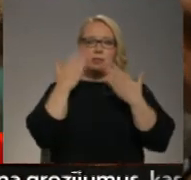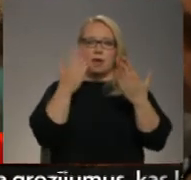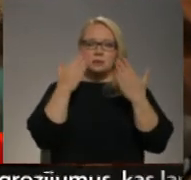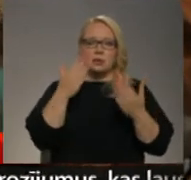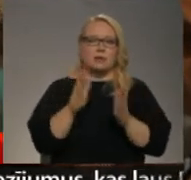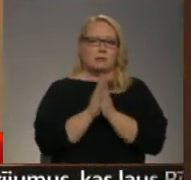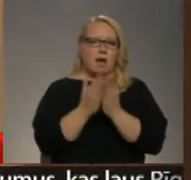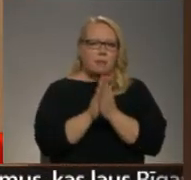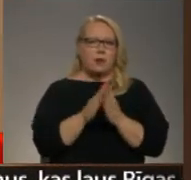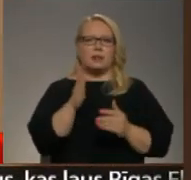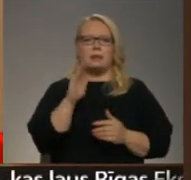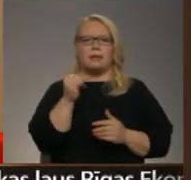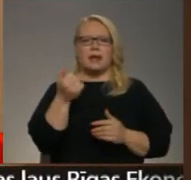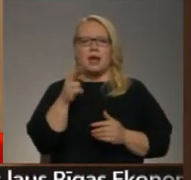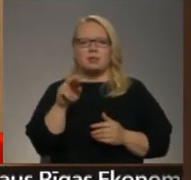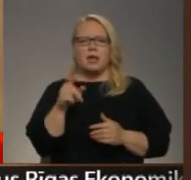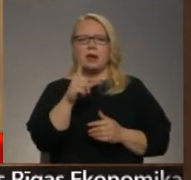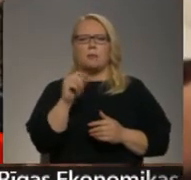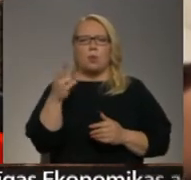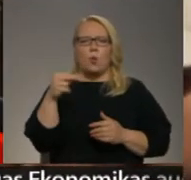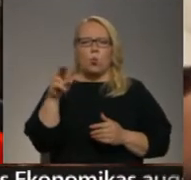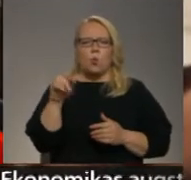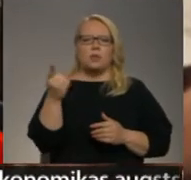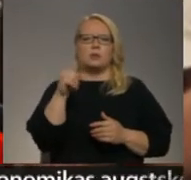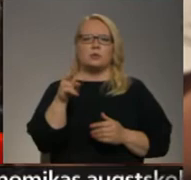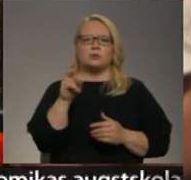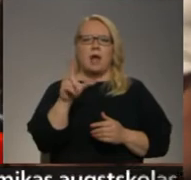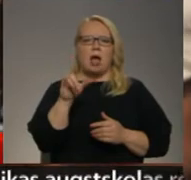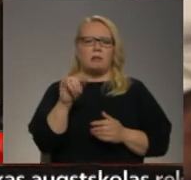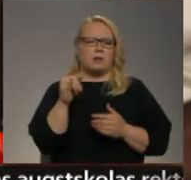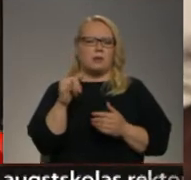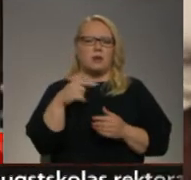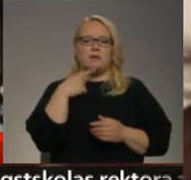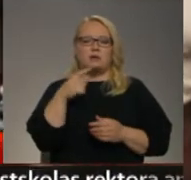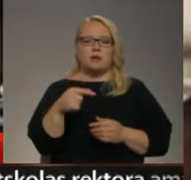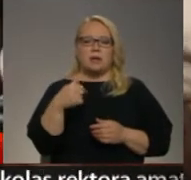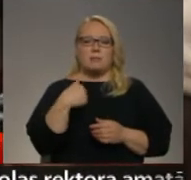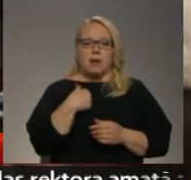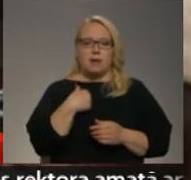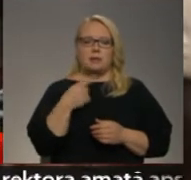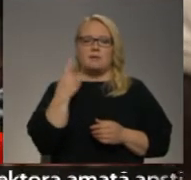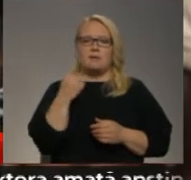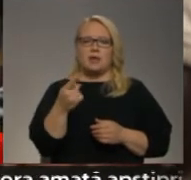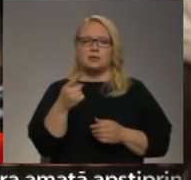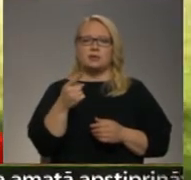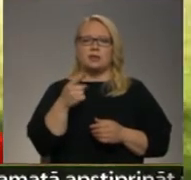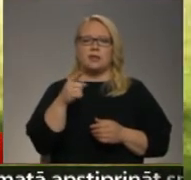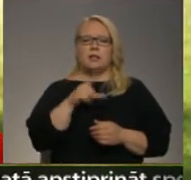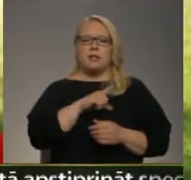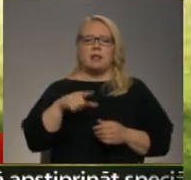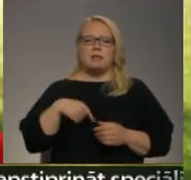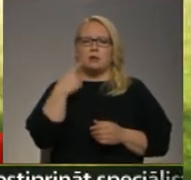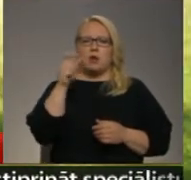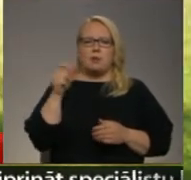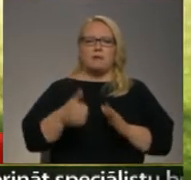klasiķus, brigadere Plūdoni, Raini, Aspazī un Skalbi. Man ļoti pat sīk Skalbi. Viņš ir viens no rakstājiem Latvijā, kas